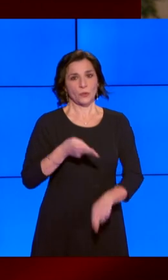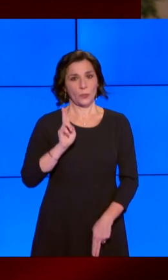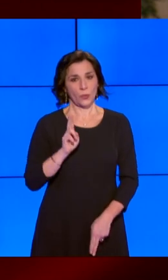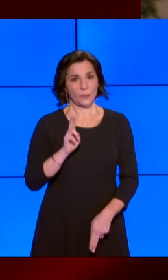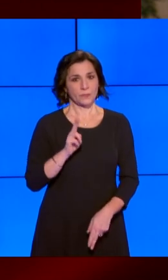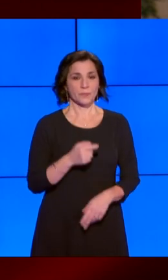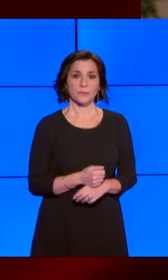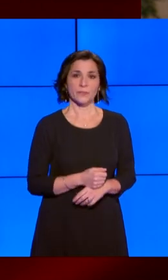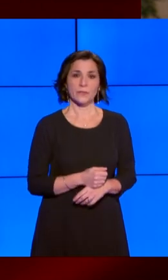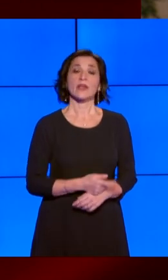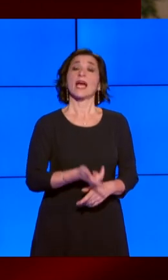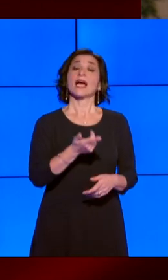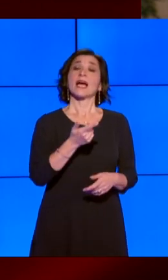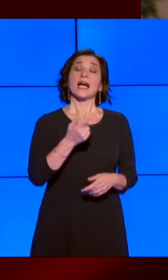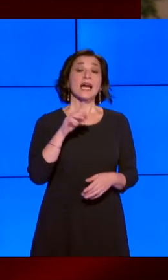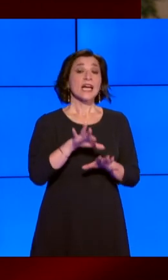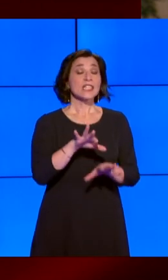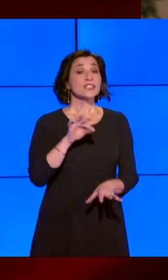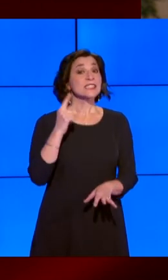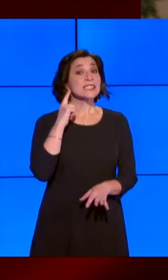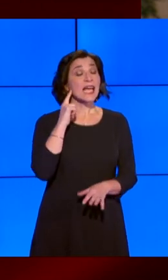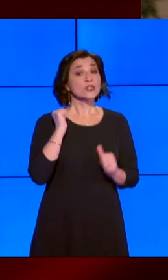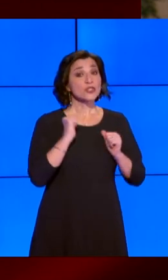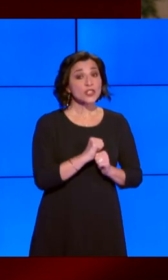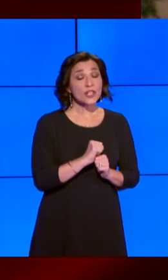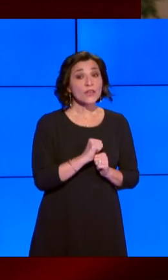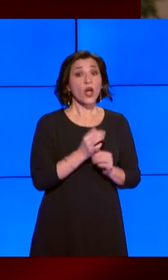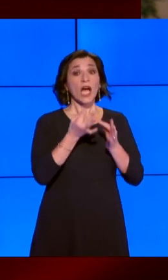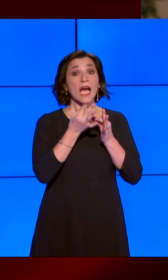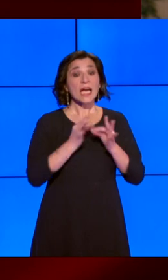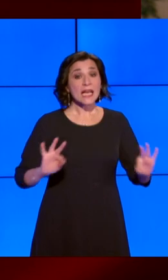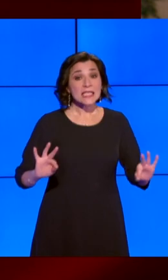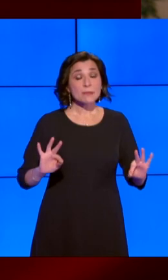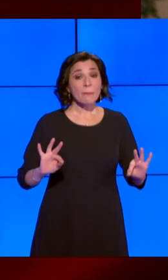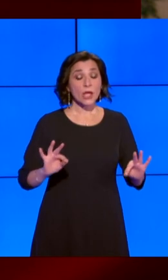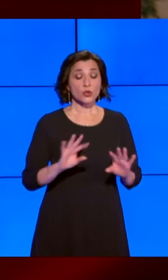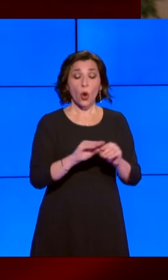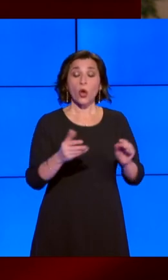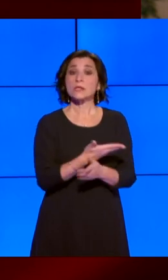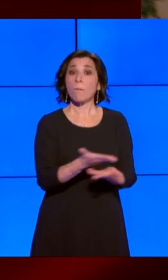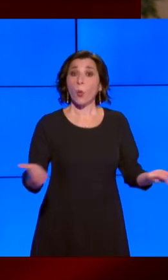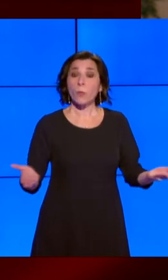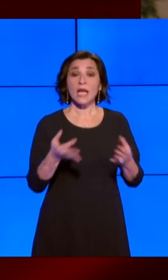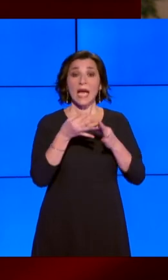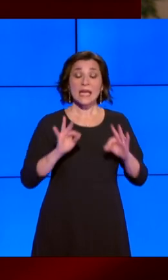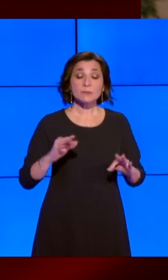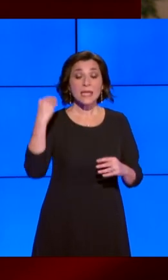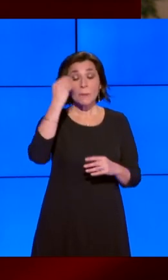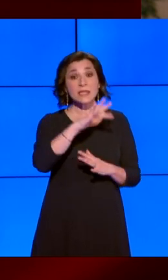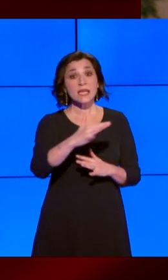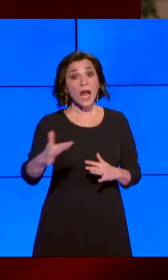civismo, del rispetto delle esigenze degli altri, del rispetto della cosa pubblica, argina